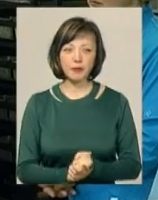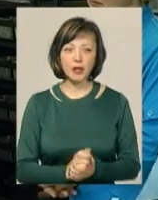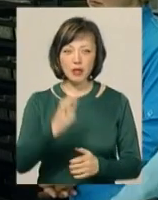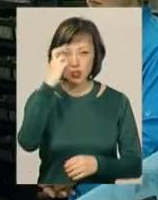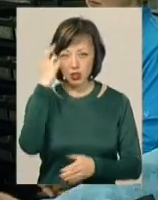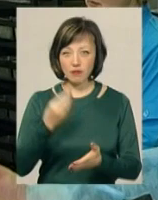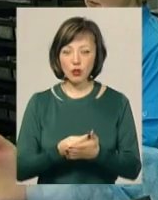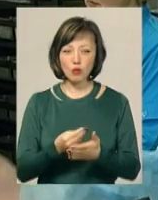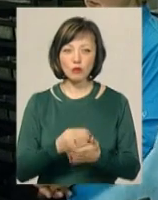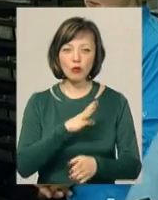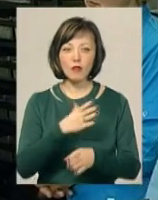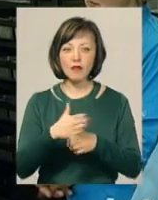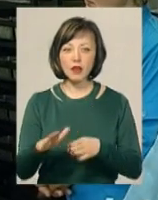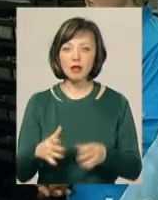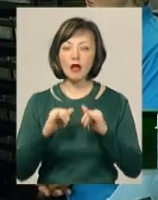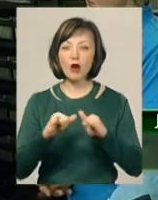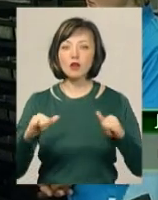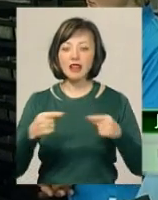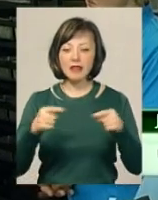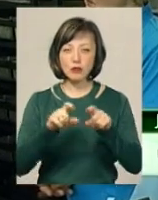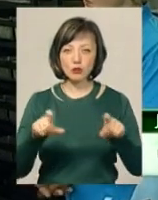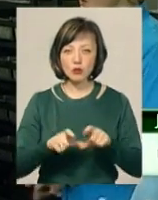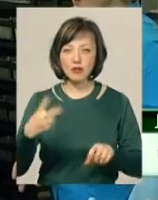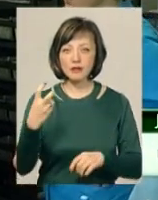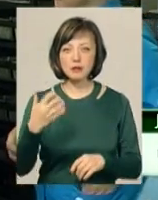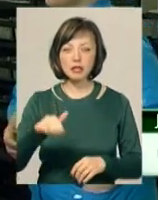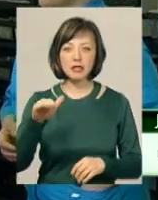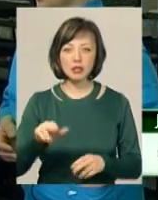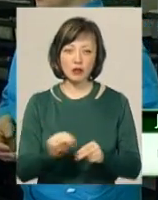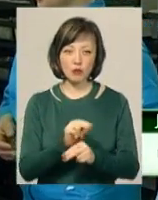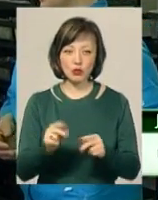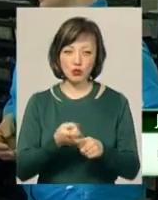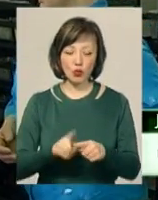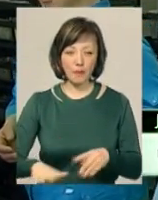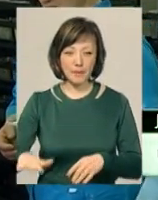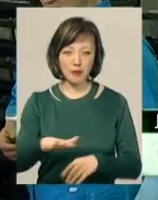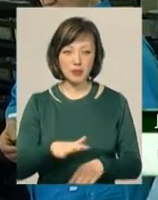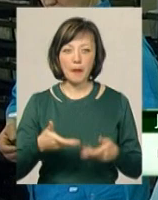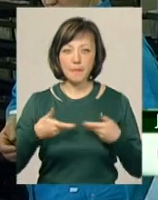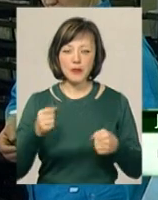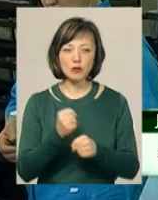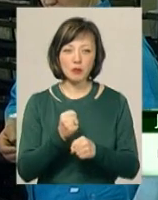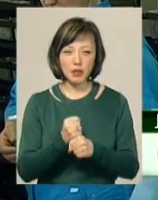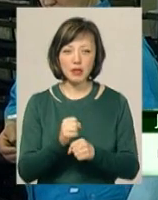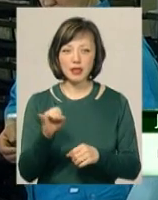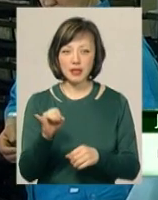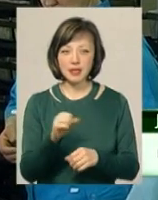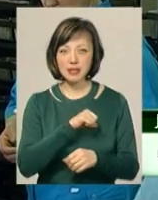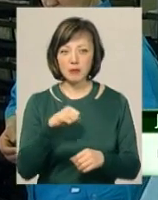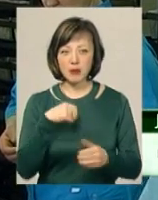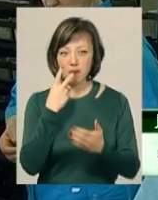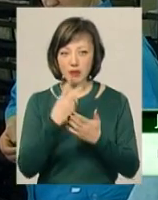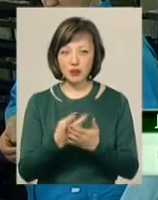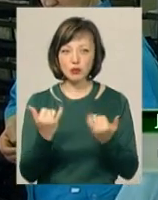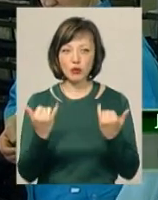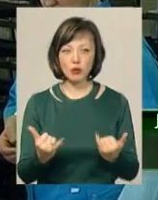кошти, які були виділені на розвиток інфраструктури – 250 тисяч на ремонт цього приміщення. Ми його зробили і самі бачите, що